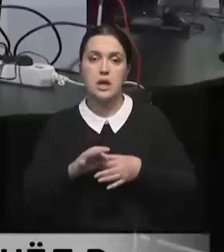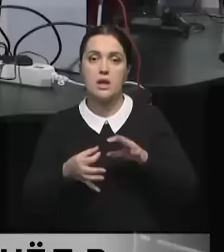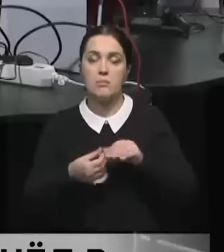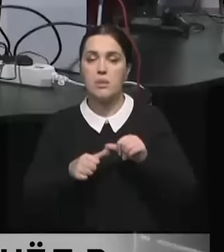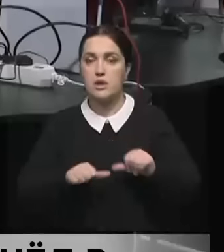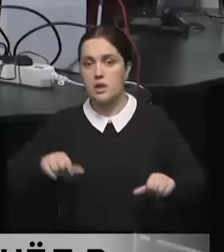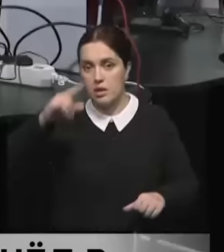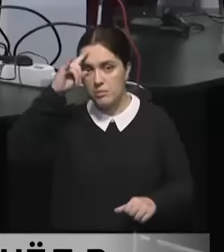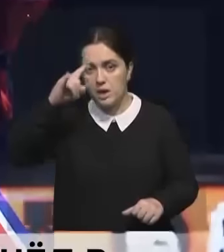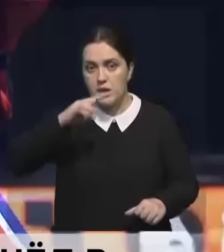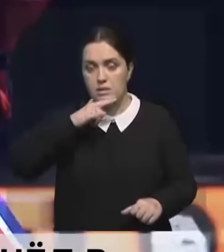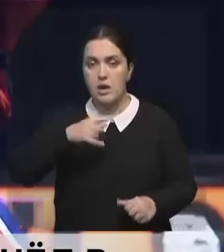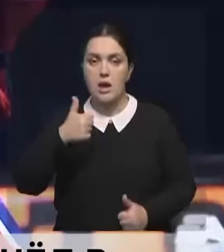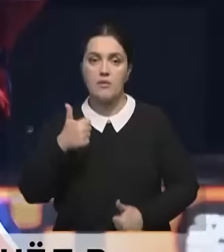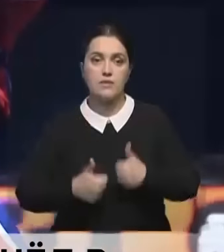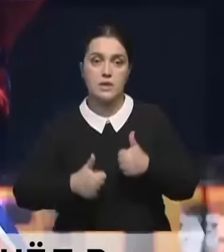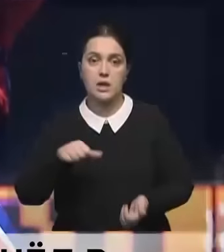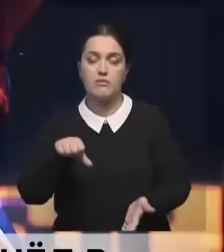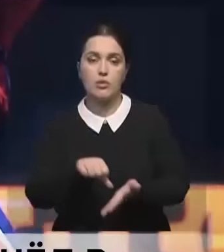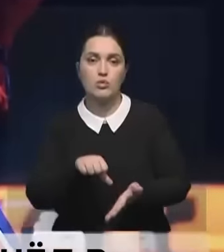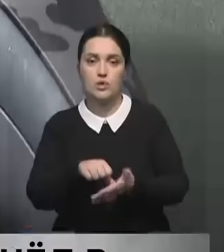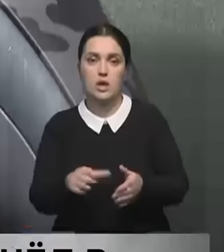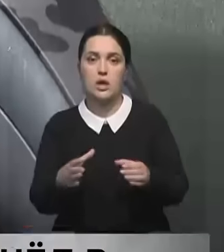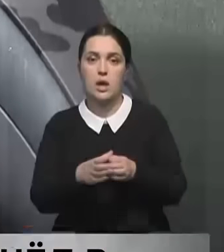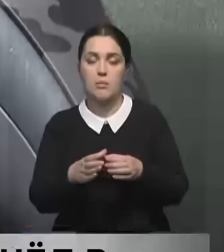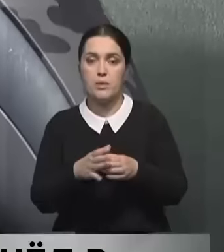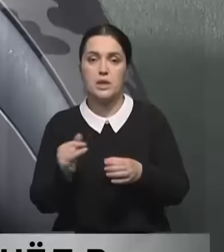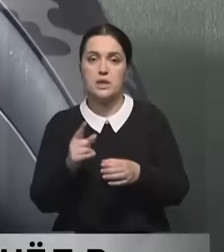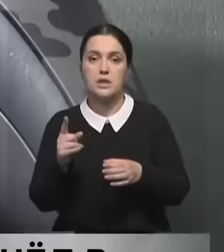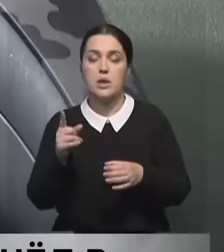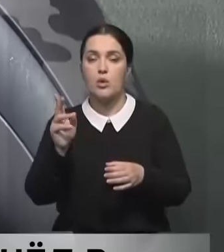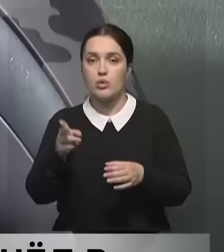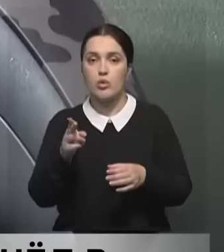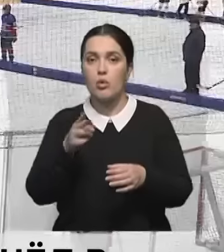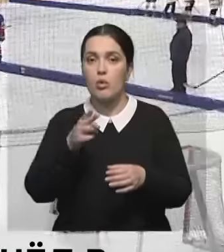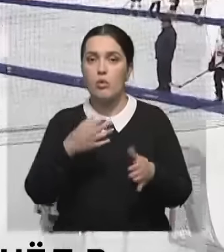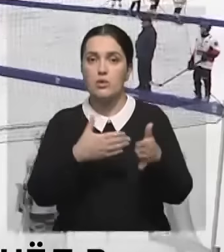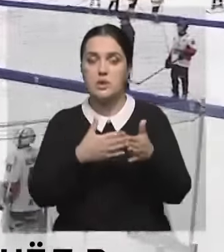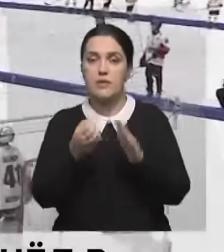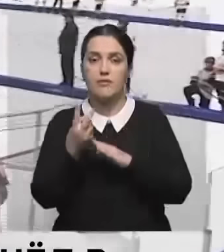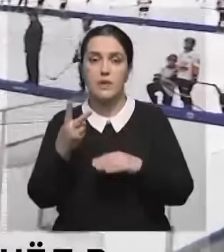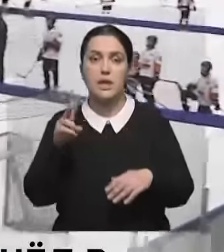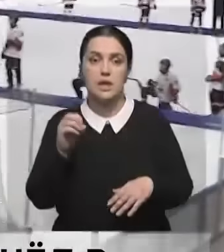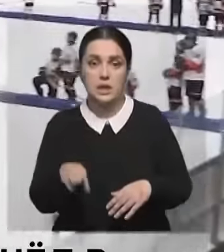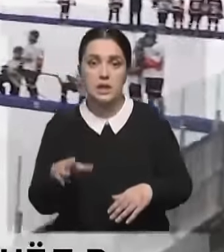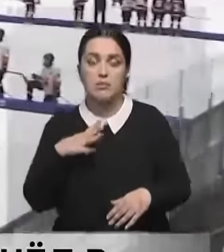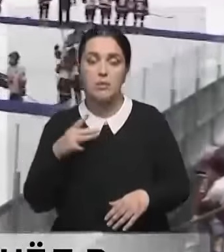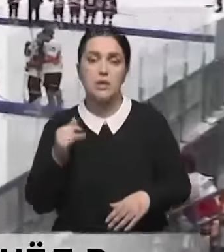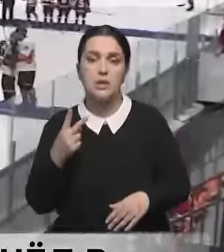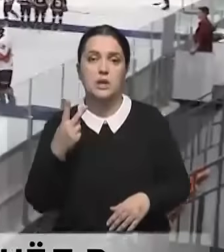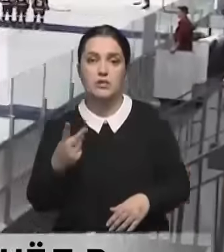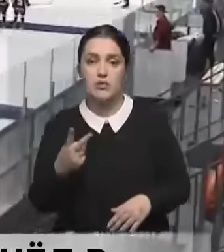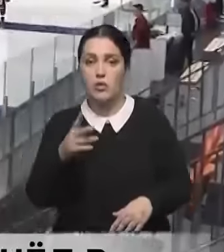Национальным Олимпийским комитетом Казахстана. В соревнованиях приняли участие команды, состоящие из ребят не старше 12 лет.